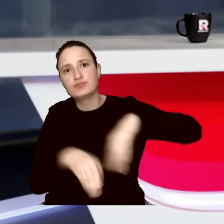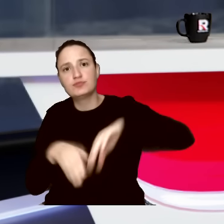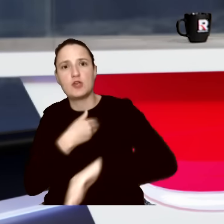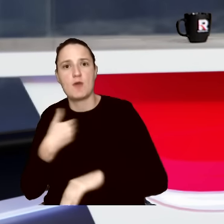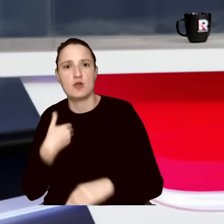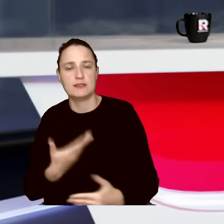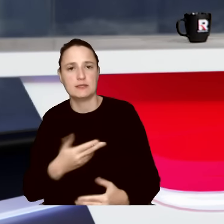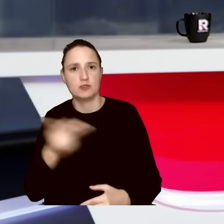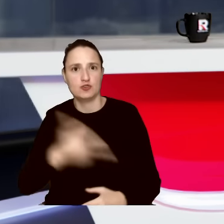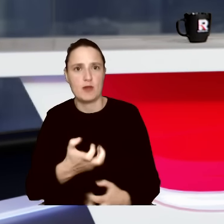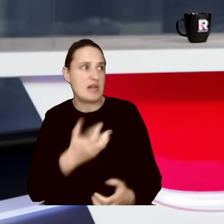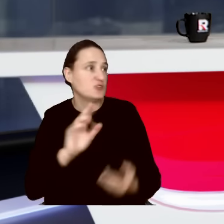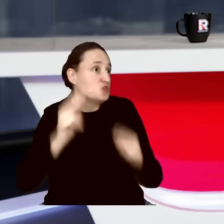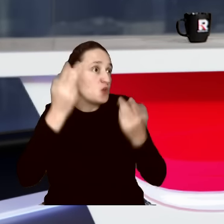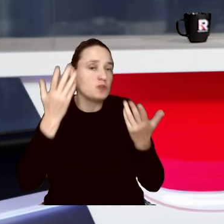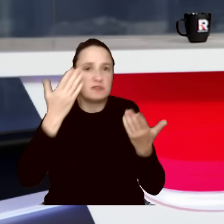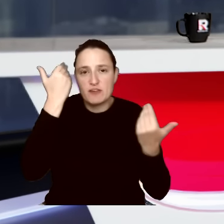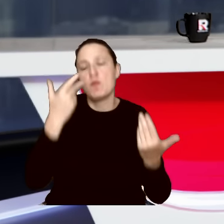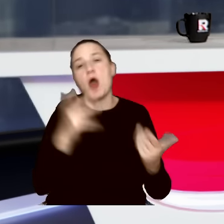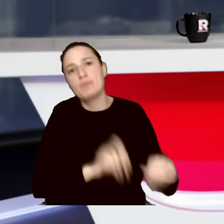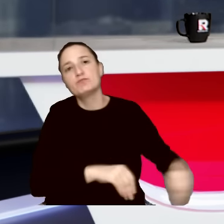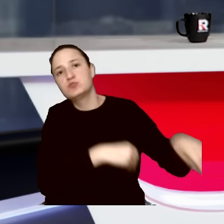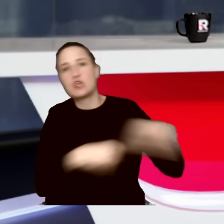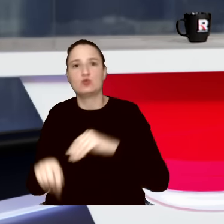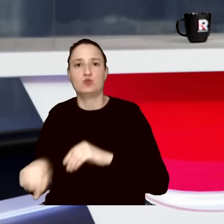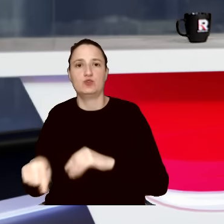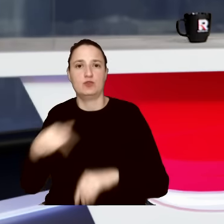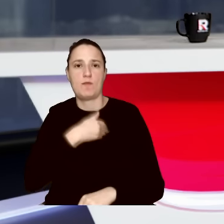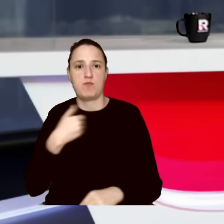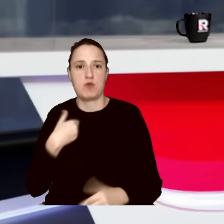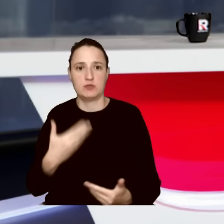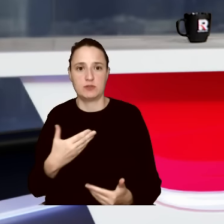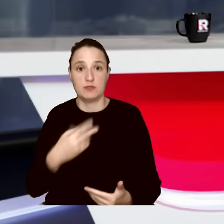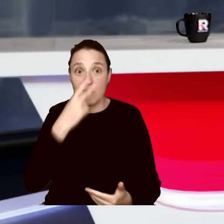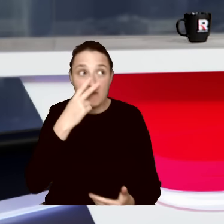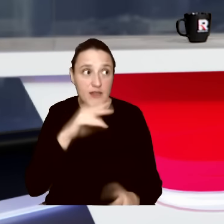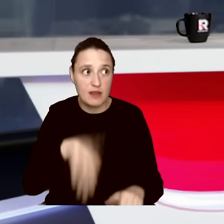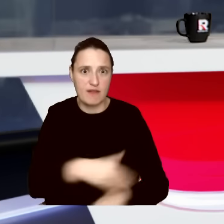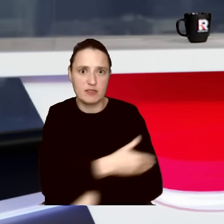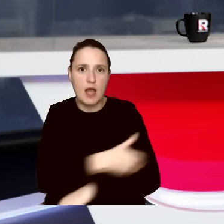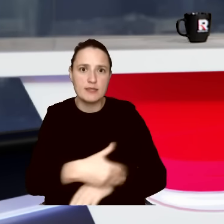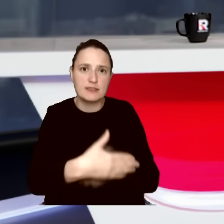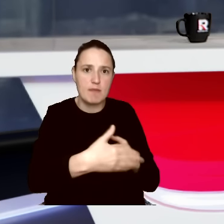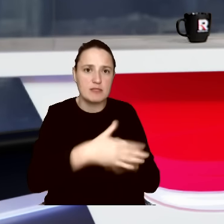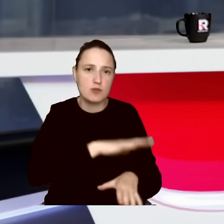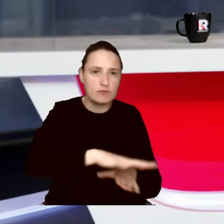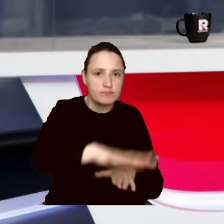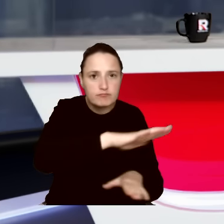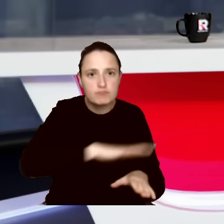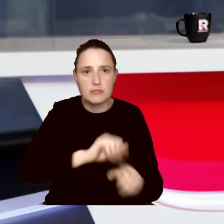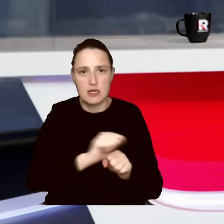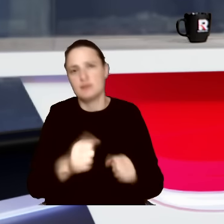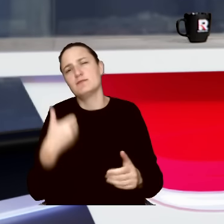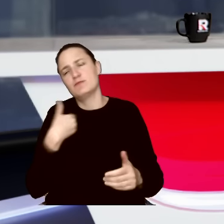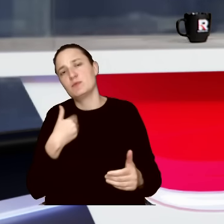wzięli i tak dalej, przerzucili ich po prostu do nas. I oni są widywani w tym obszarze przygranicznym. Pokazywaliśmy dzisiaj cały felieton.